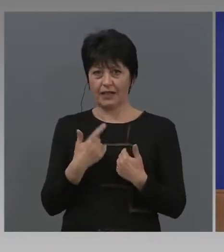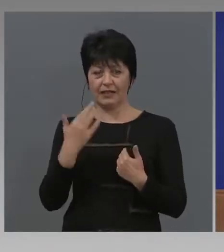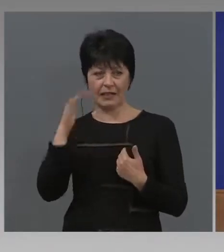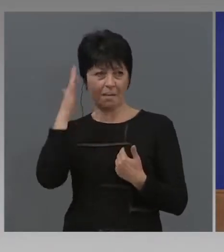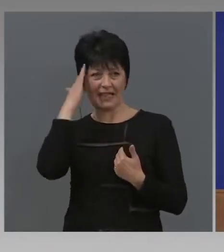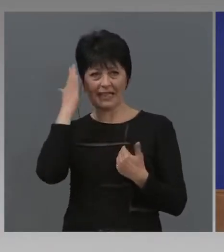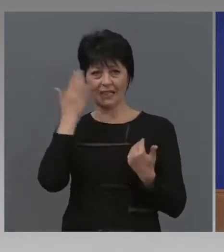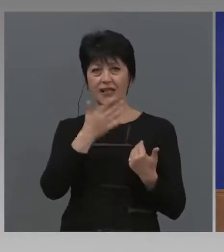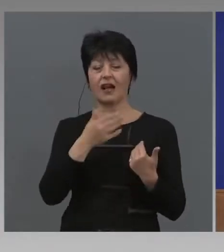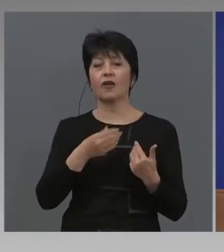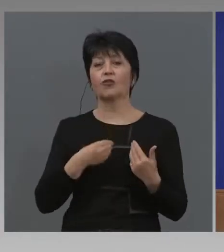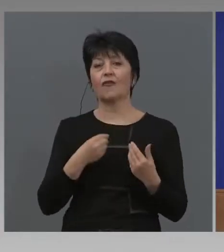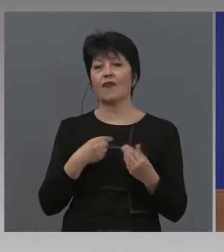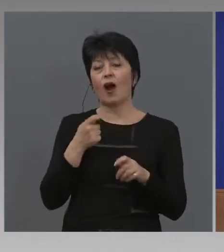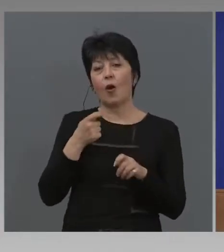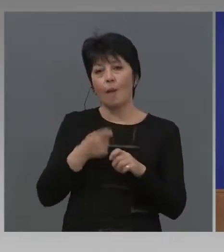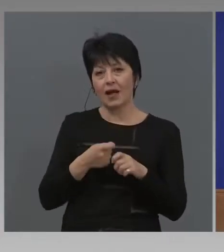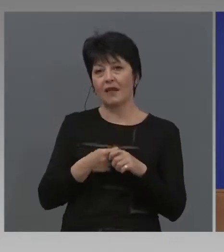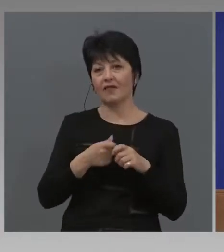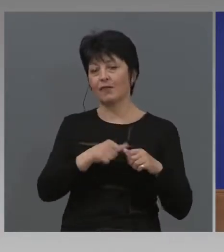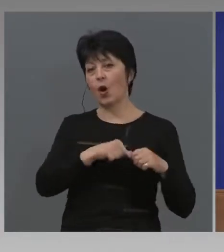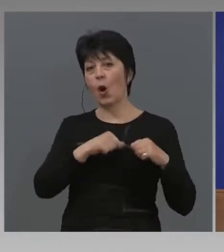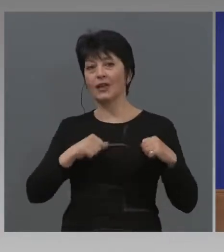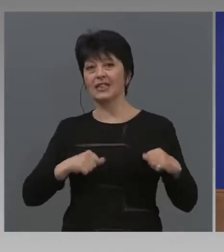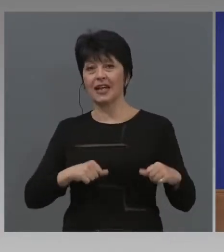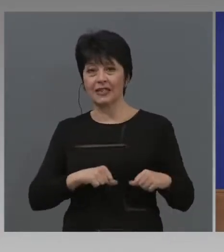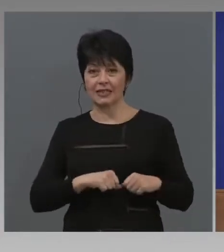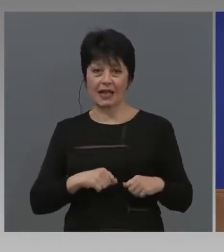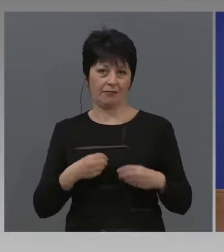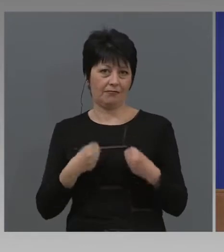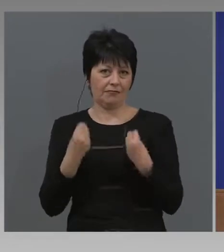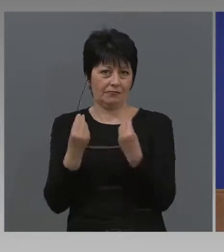това е от сърце го прави. От сърце.